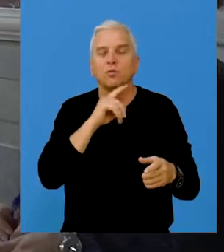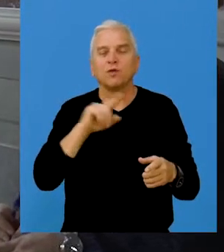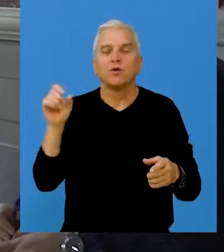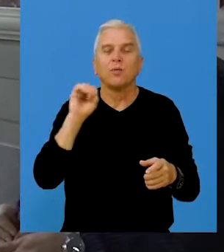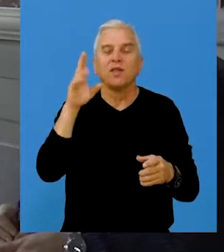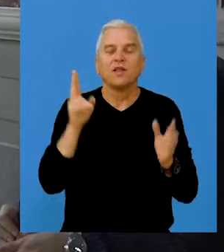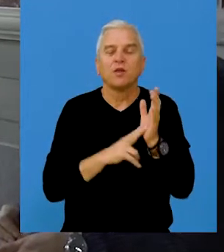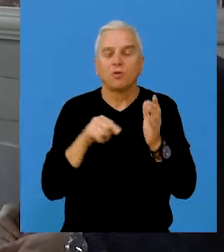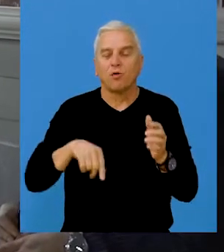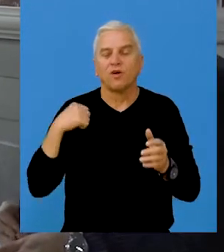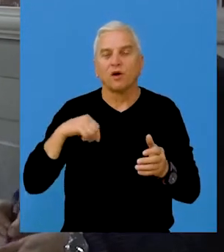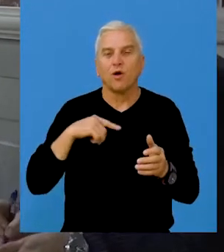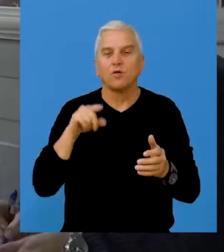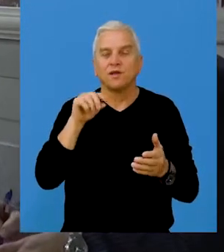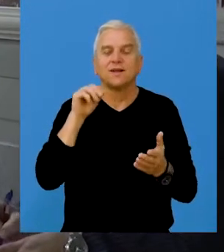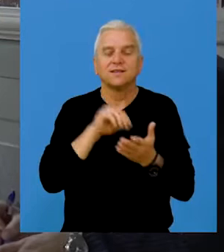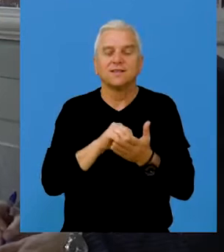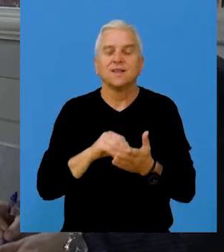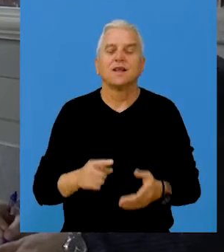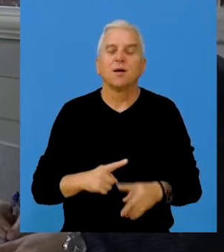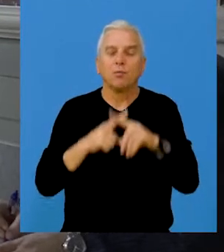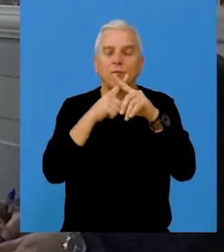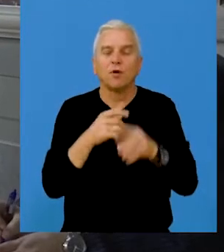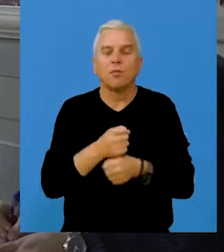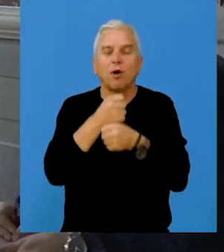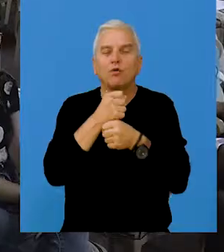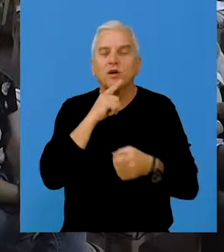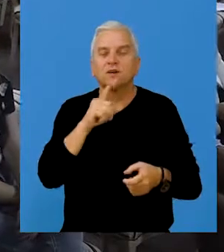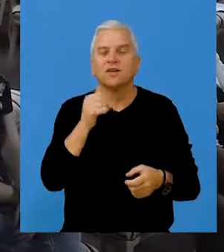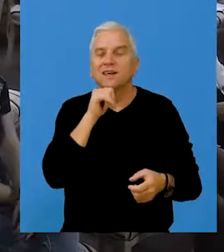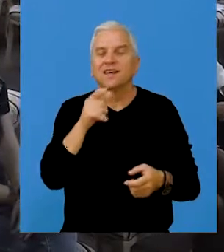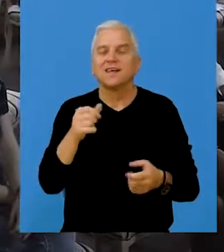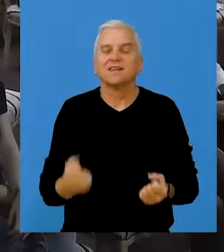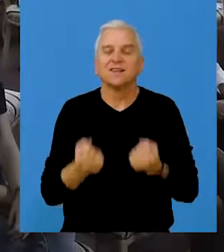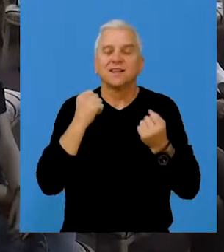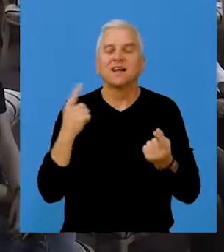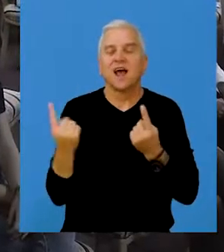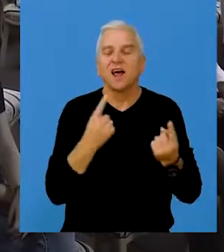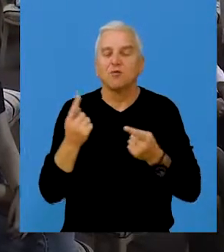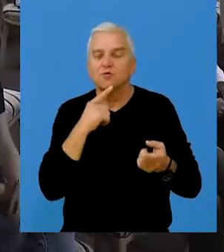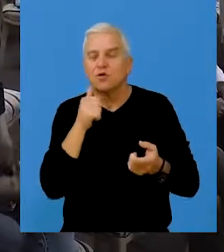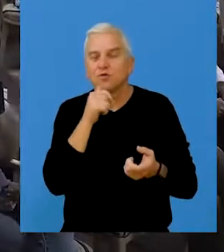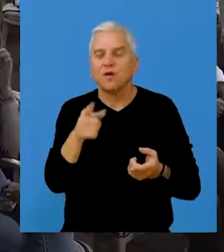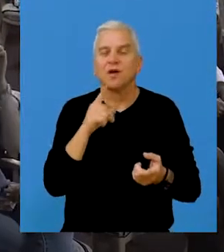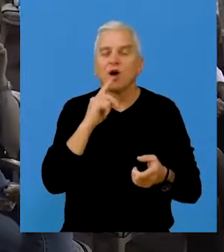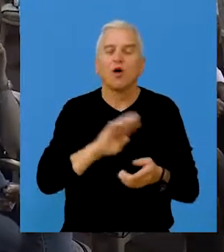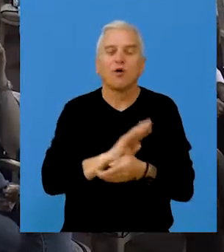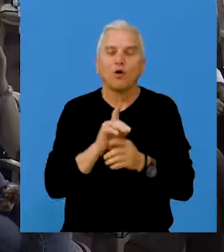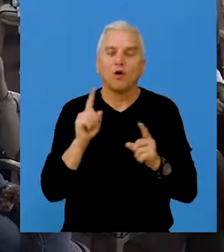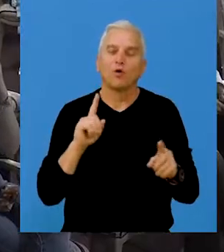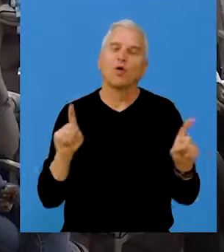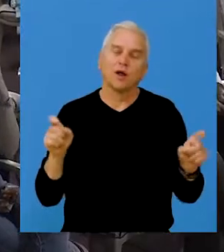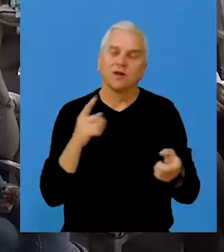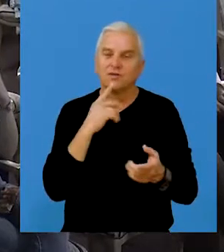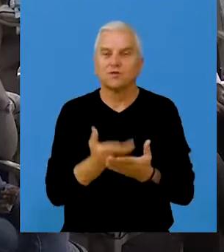do 15. novembra ove godine u cilju dodatne podrške privrednim subjektima u otežanim ekonomskim uslovima izazvanim